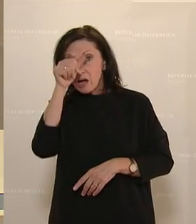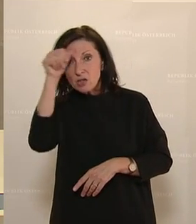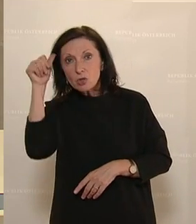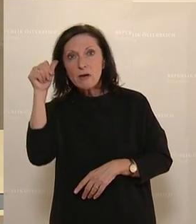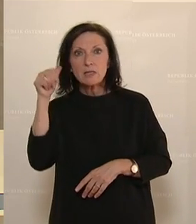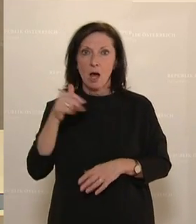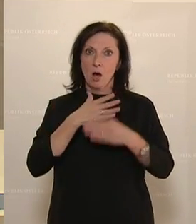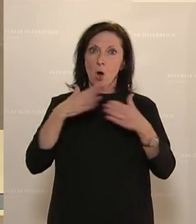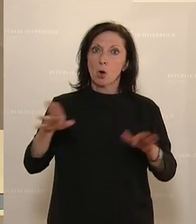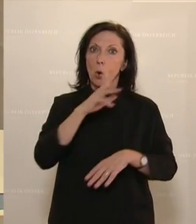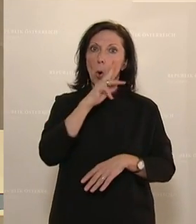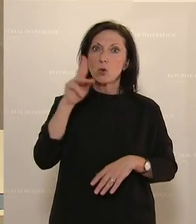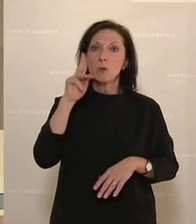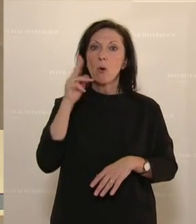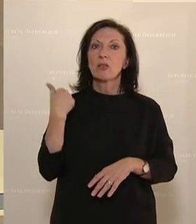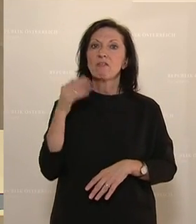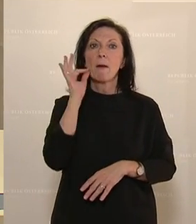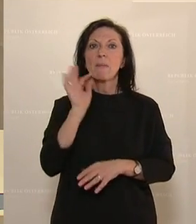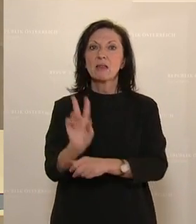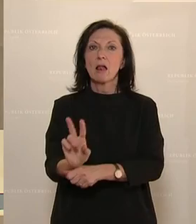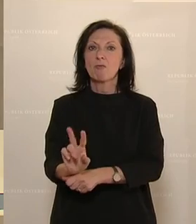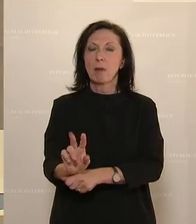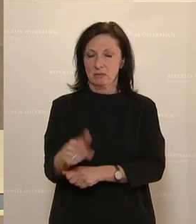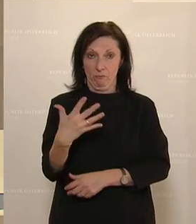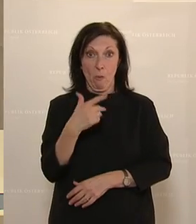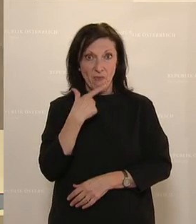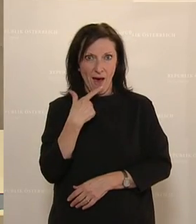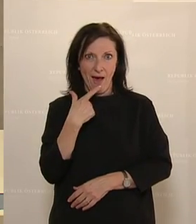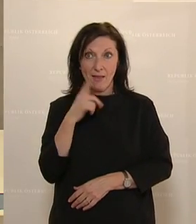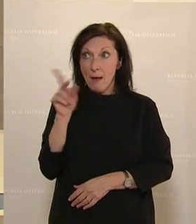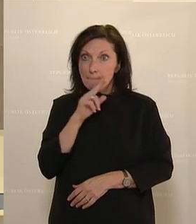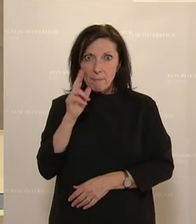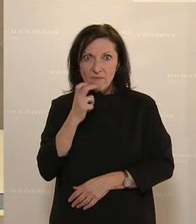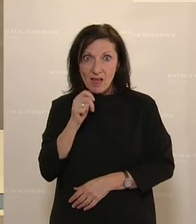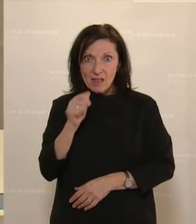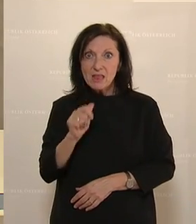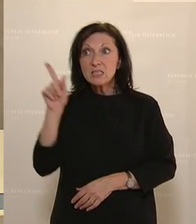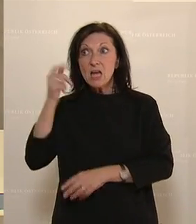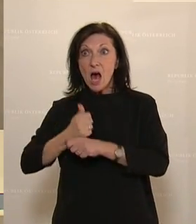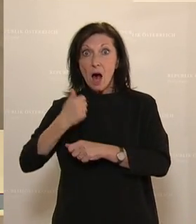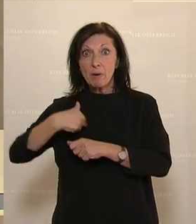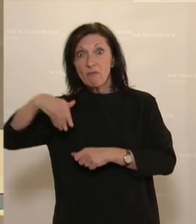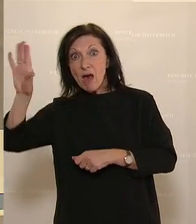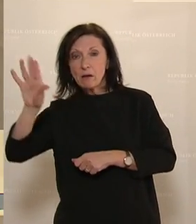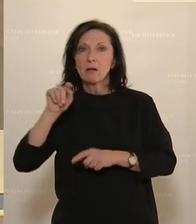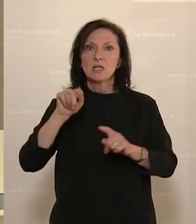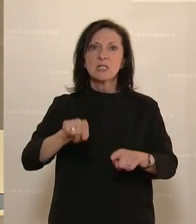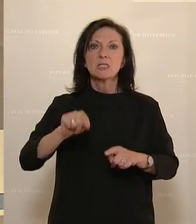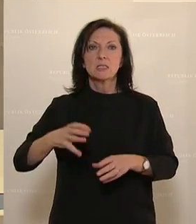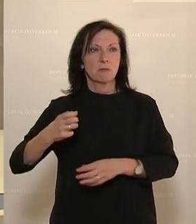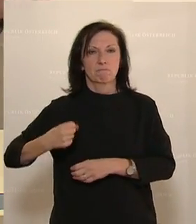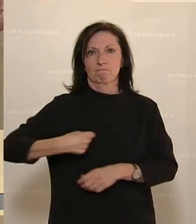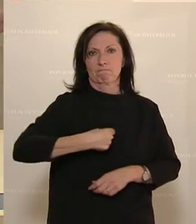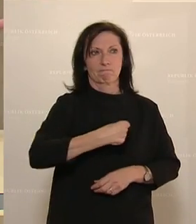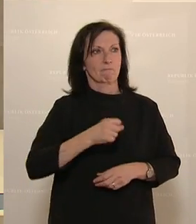hat auf das 5-jährige Mädchen aufgepasst und hat es einfach gegen den Willen der Mutter, während diese gearbeitet hat, zur Beschneiderin gebracht.